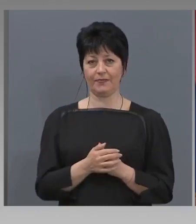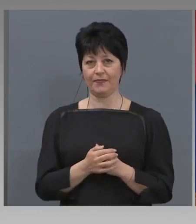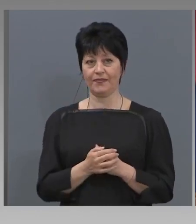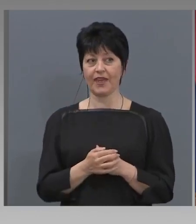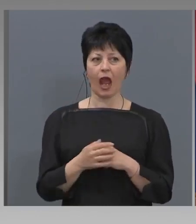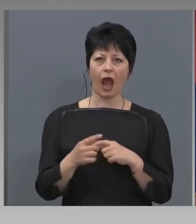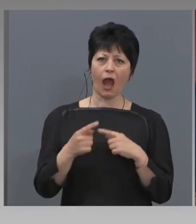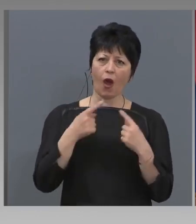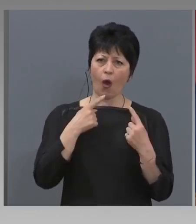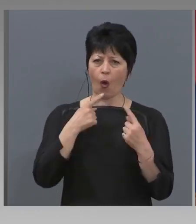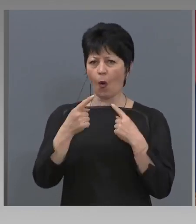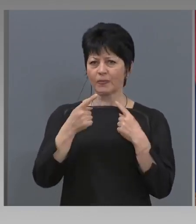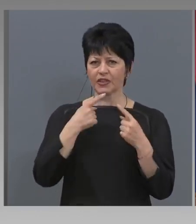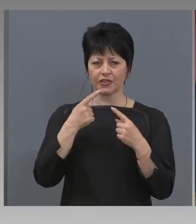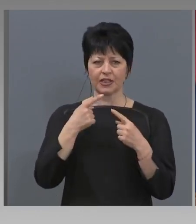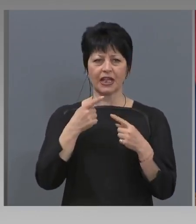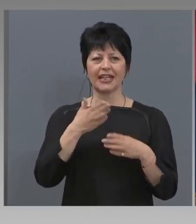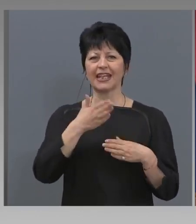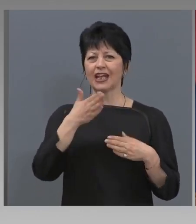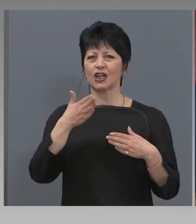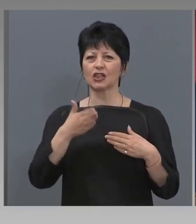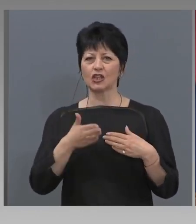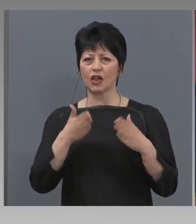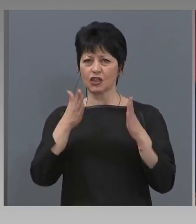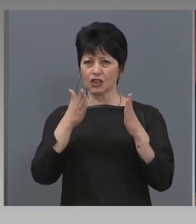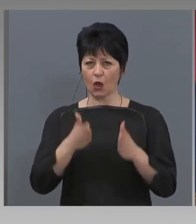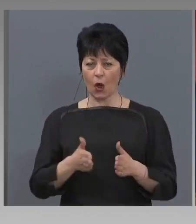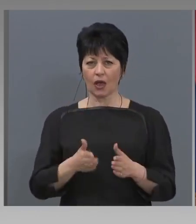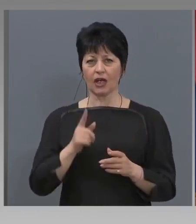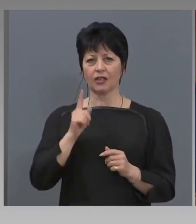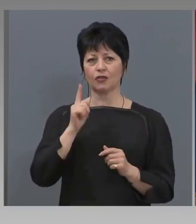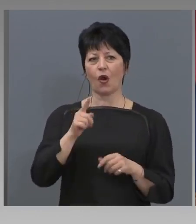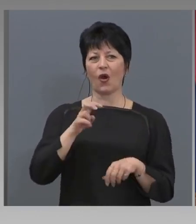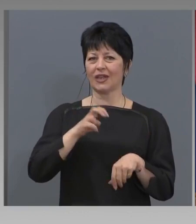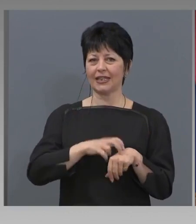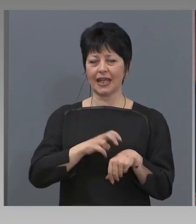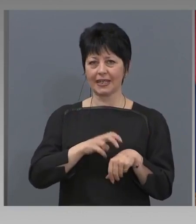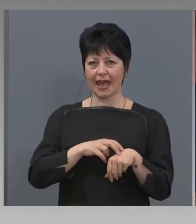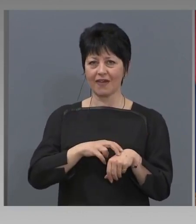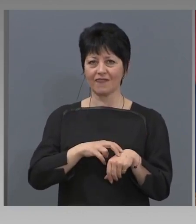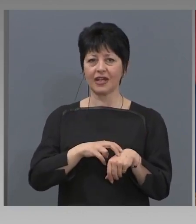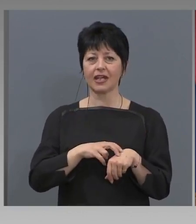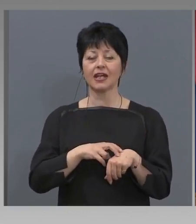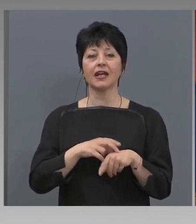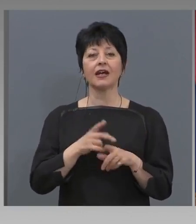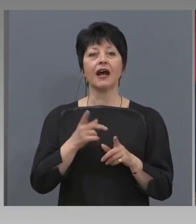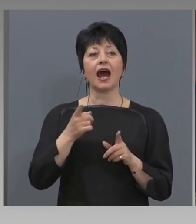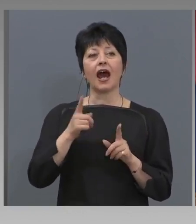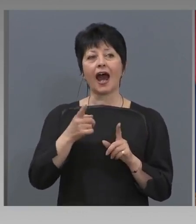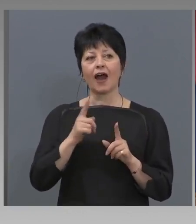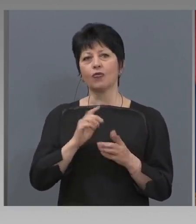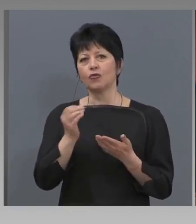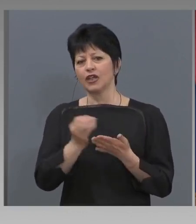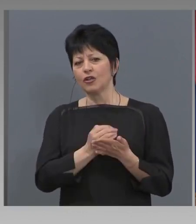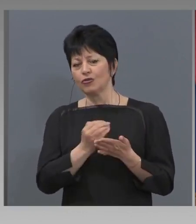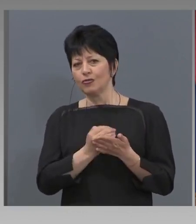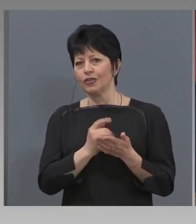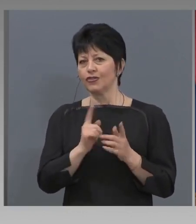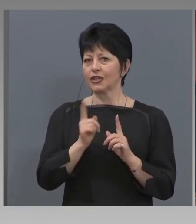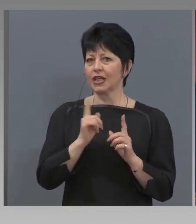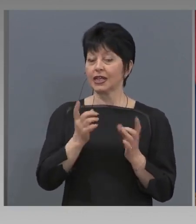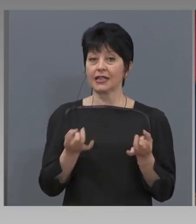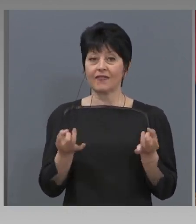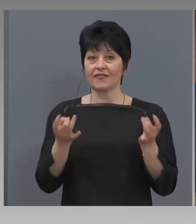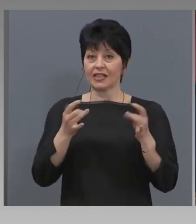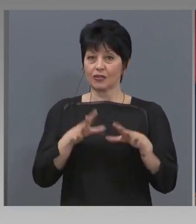този срок до края на декември да бъде удължен, ако все пак економически не се възстановяваме с темповете, с които очакваме?